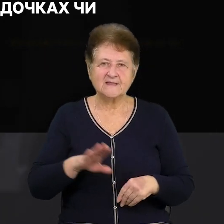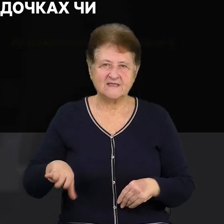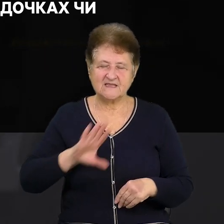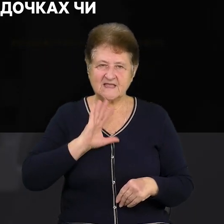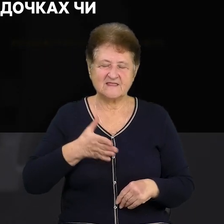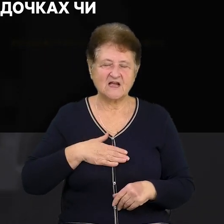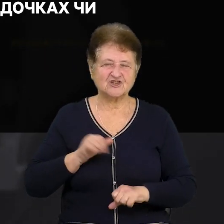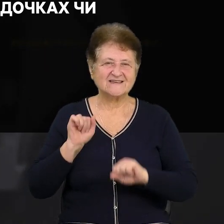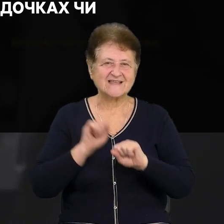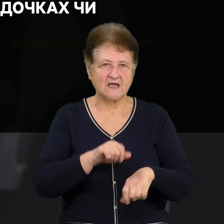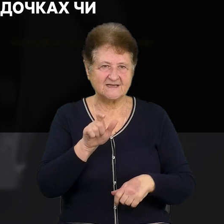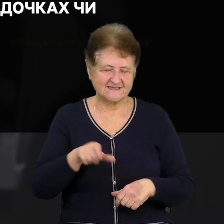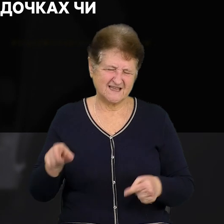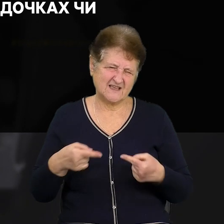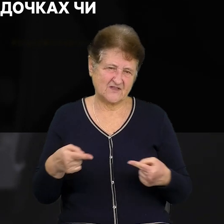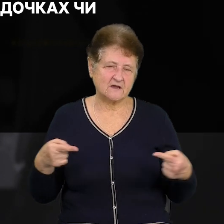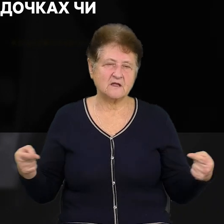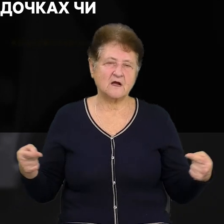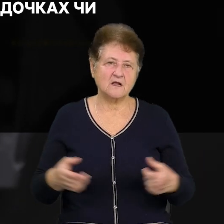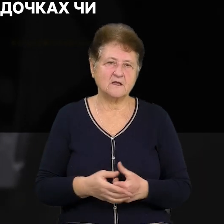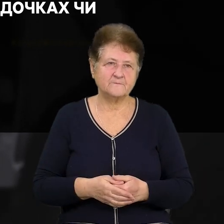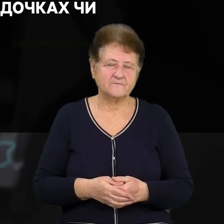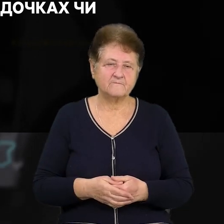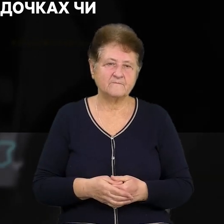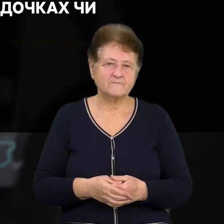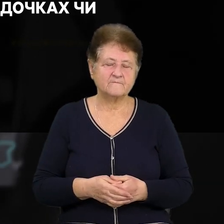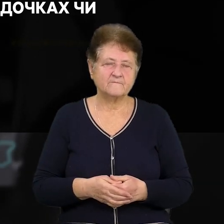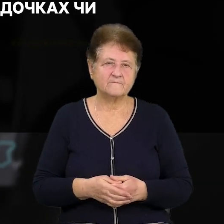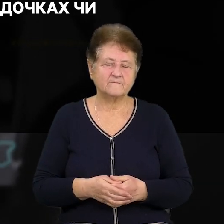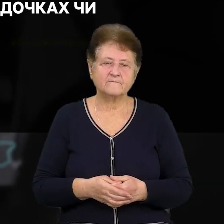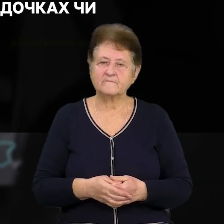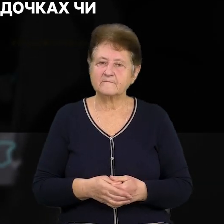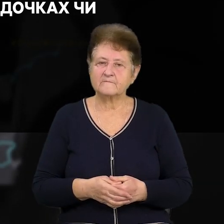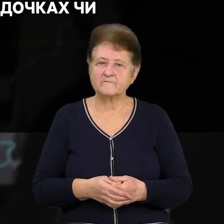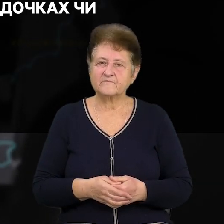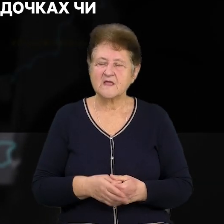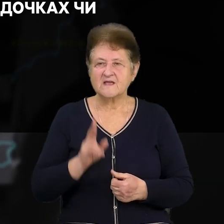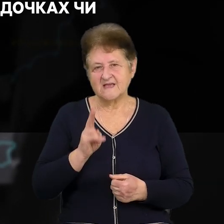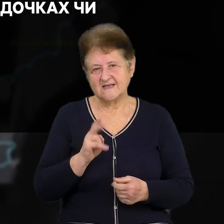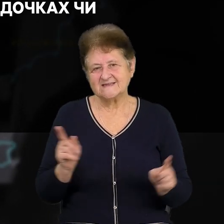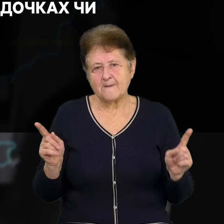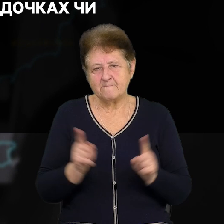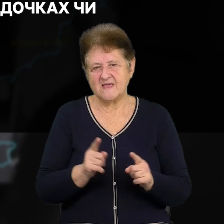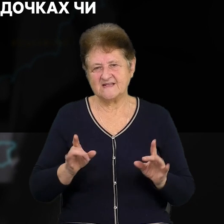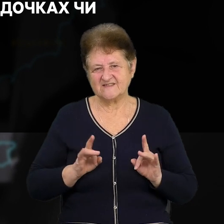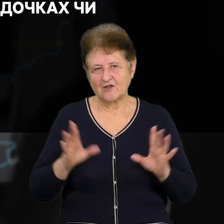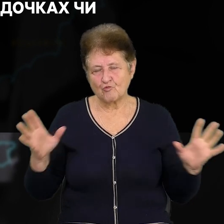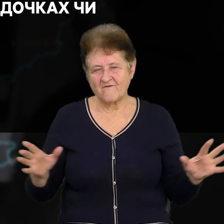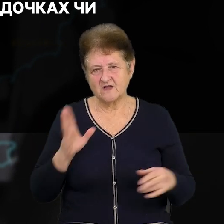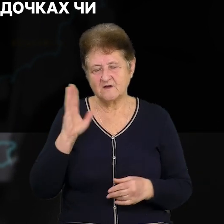захисників і так далі. Можливо, продумай, якісь міні-святкування в рамках